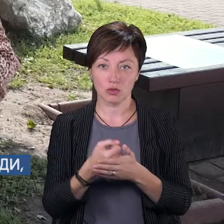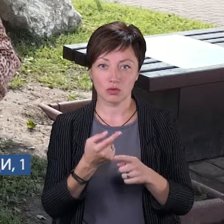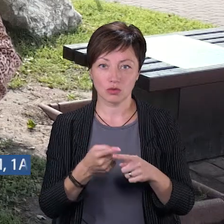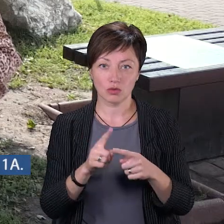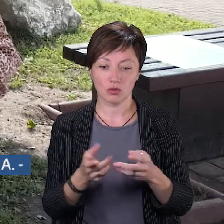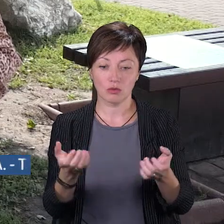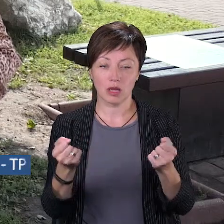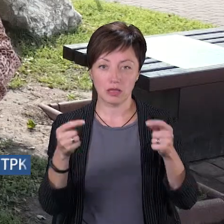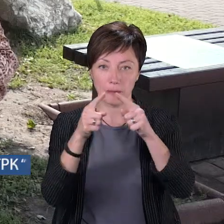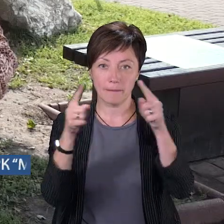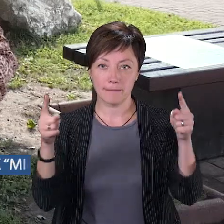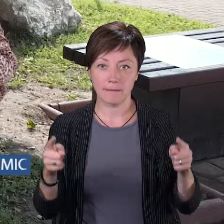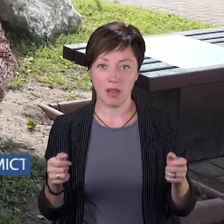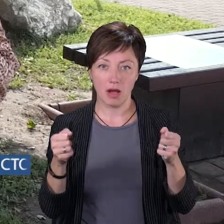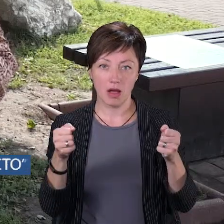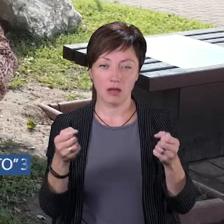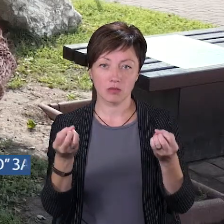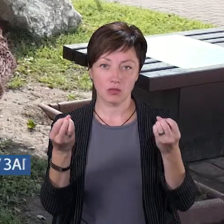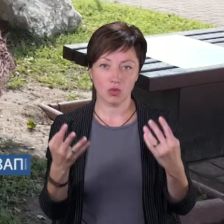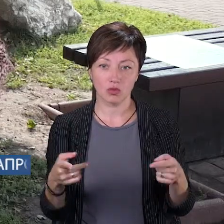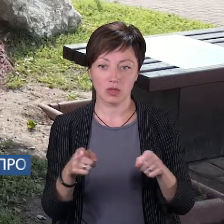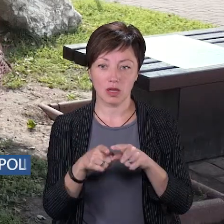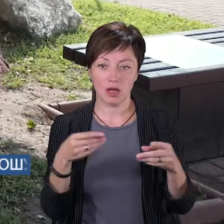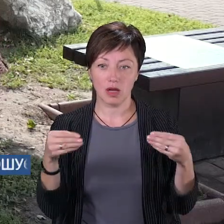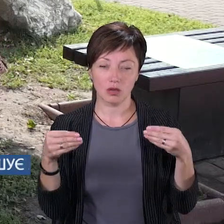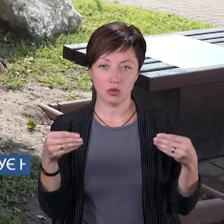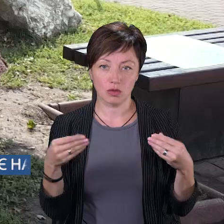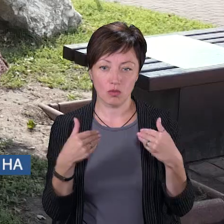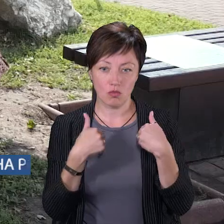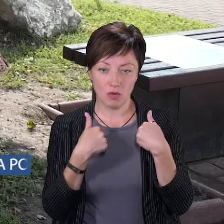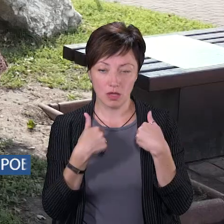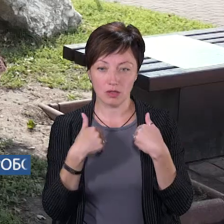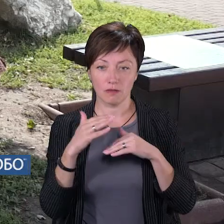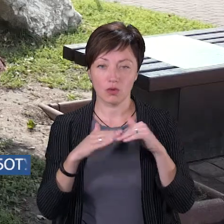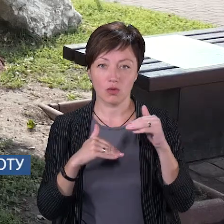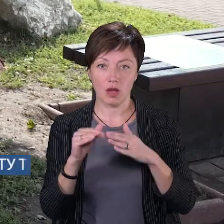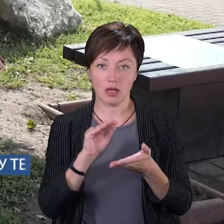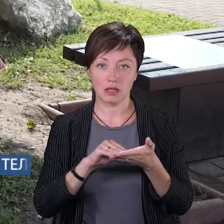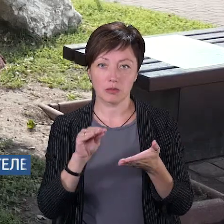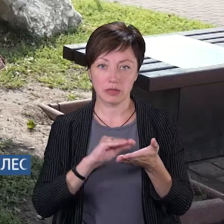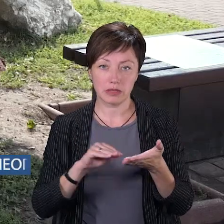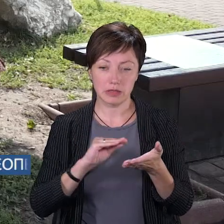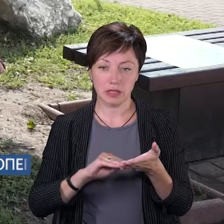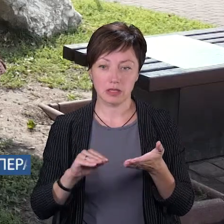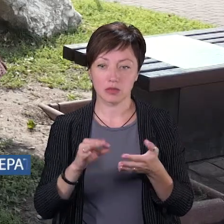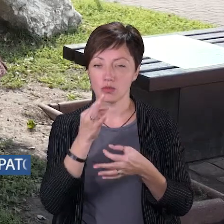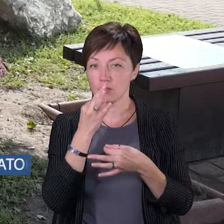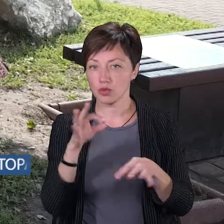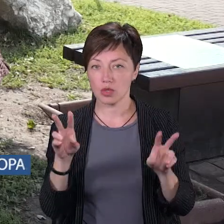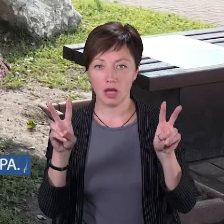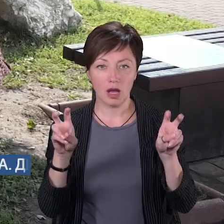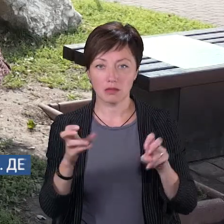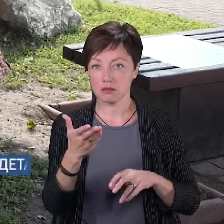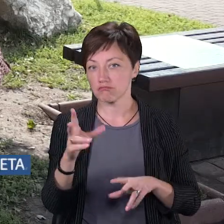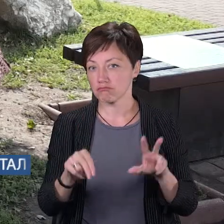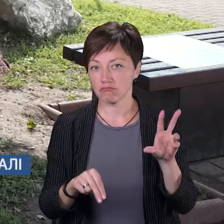плакати, можна просто отакі картонки, як до прикладу в мене, в руках написати. Будь-яке гасло,